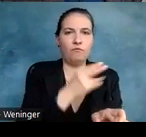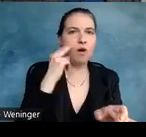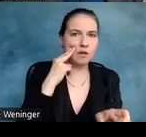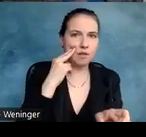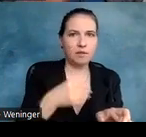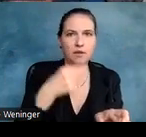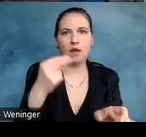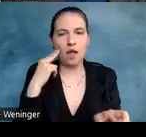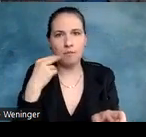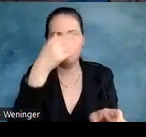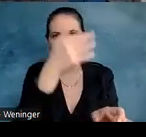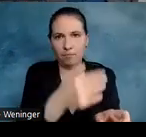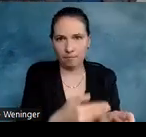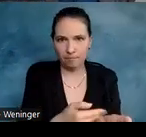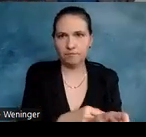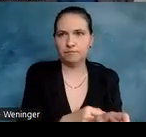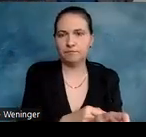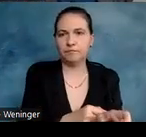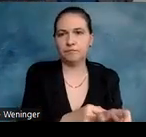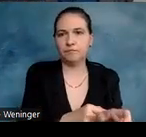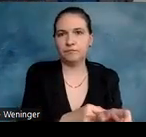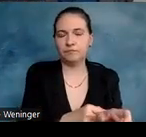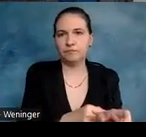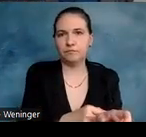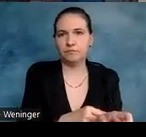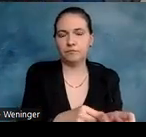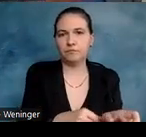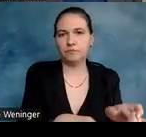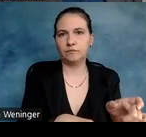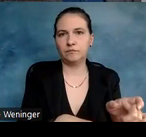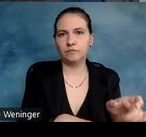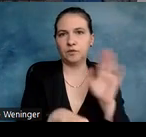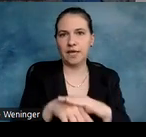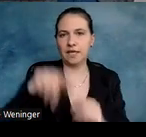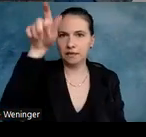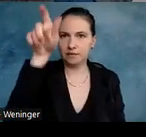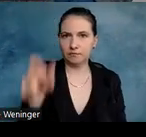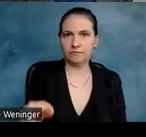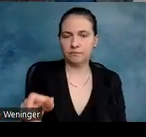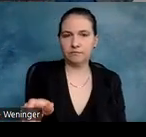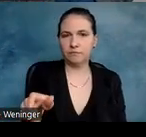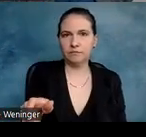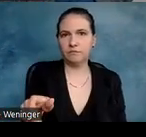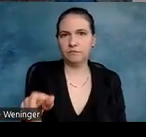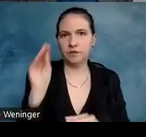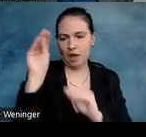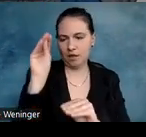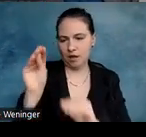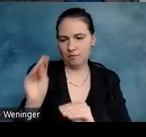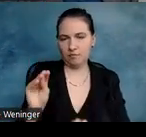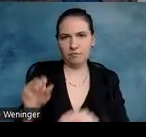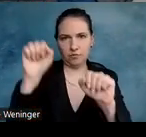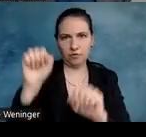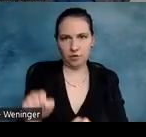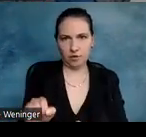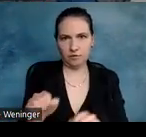Nachname und so weiter. Und daneben in der rechten Spalte hat man dann die Eingabefelder und